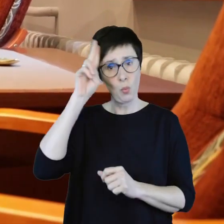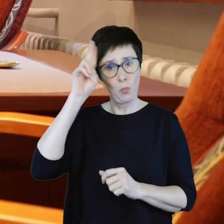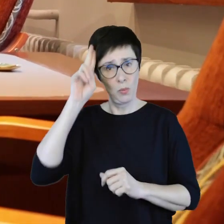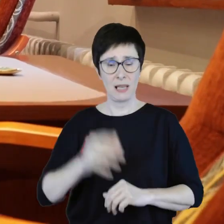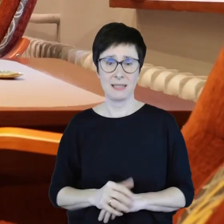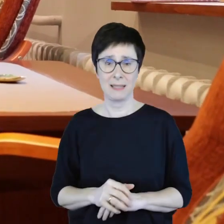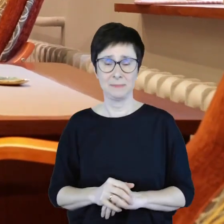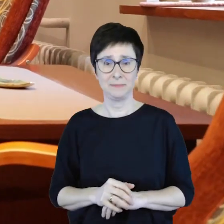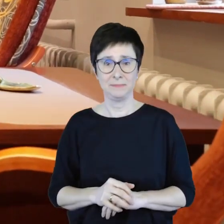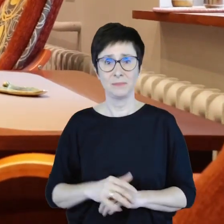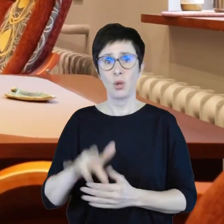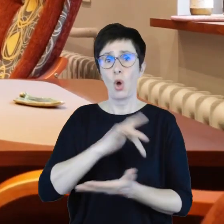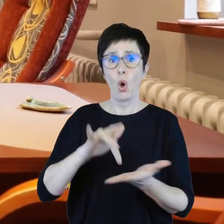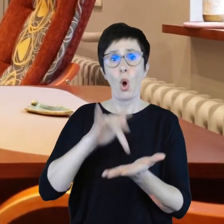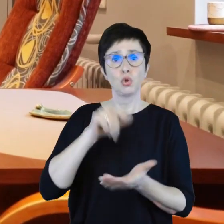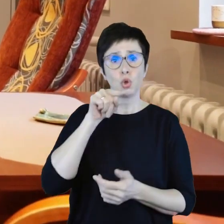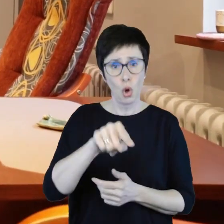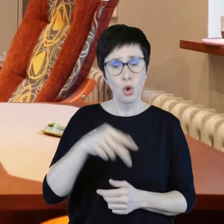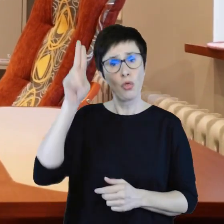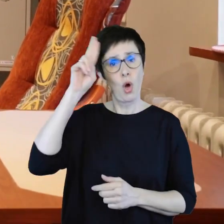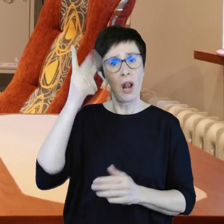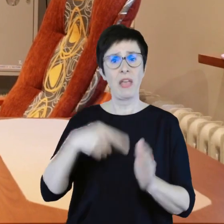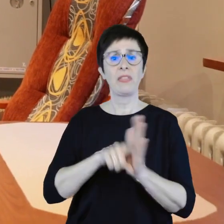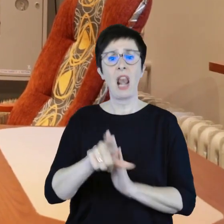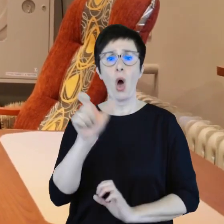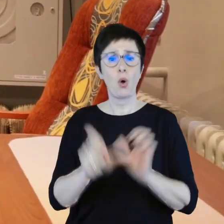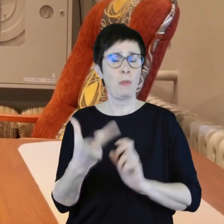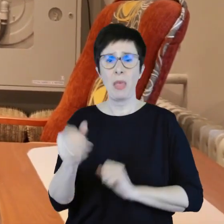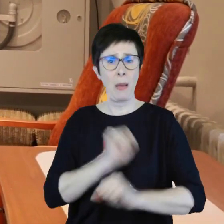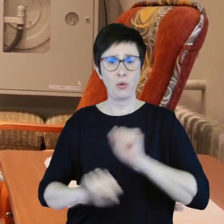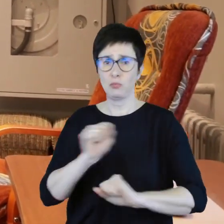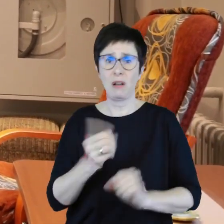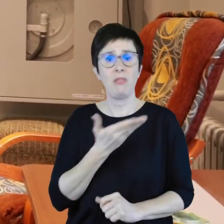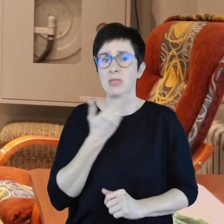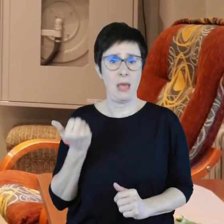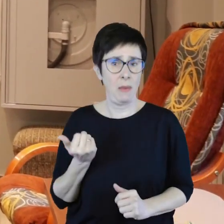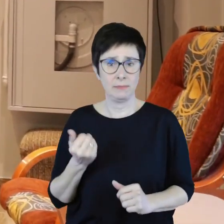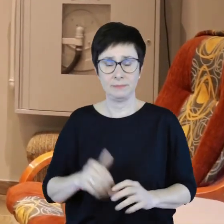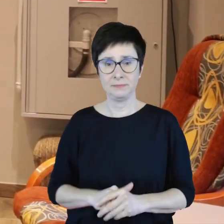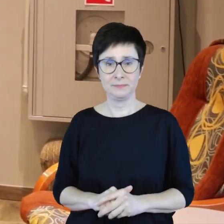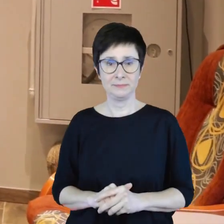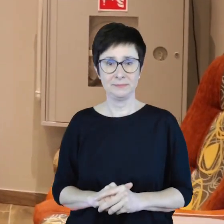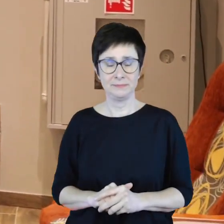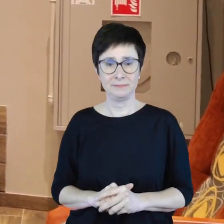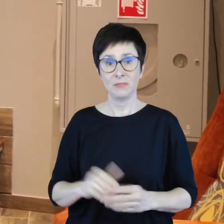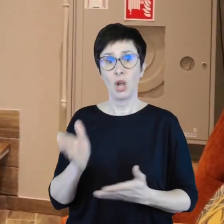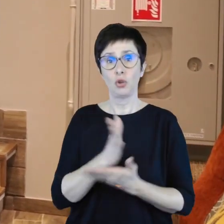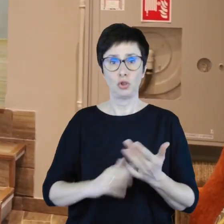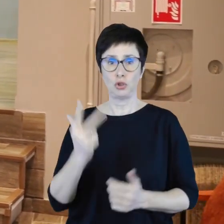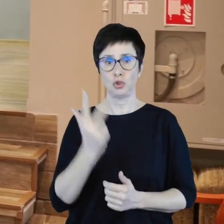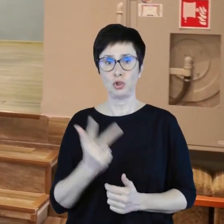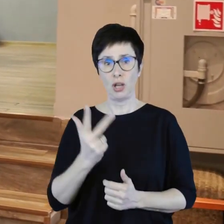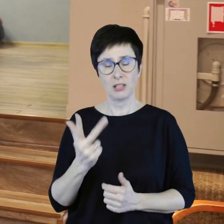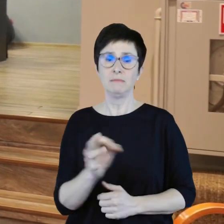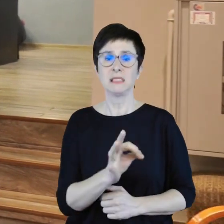toalet. W ośrodku nie dysponujemy toaletą przystosowaną do potrzeb osób niepełnosprawnych. Część